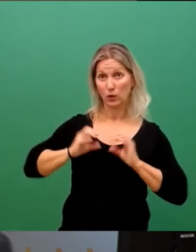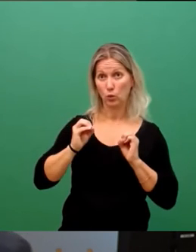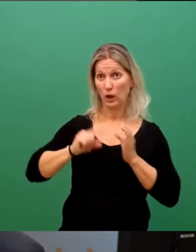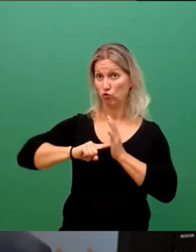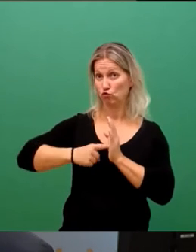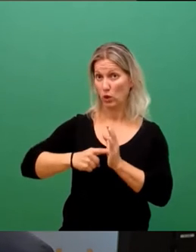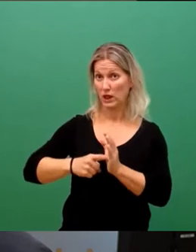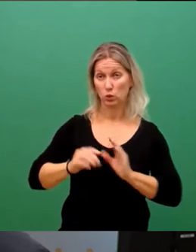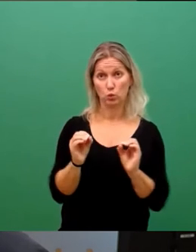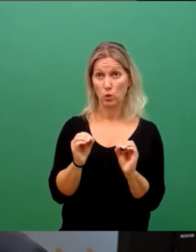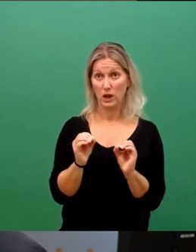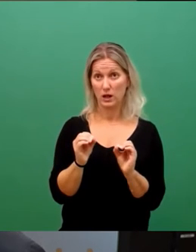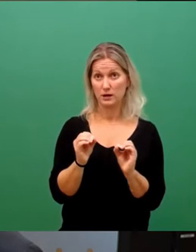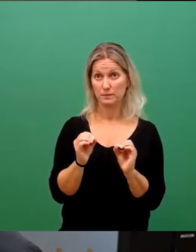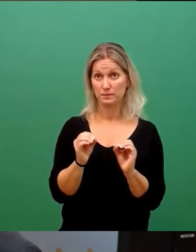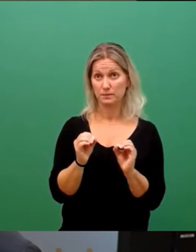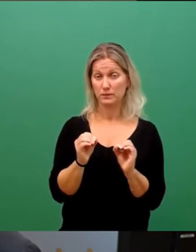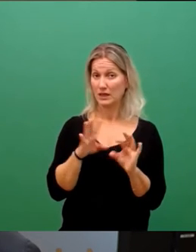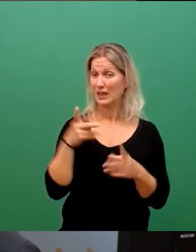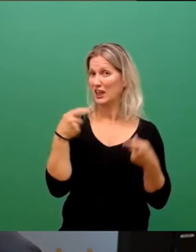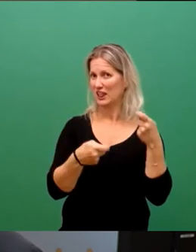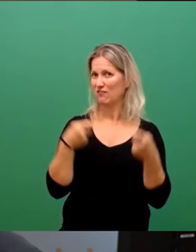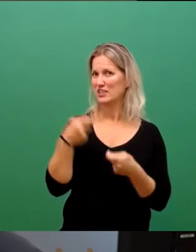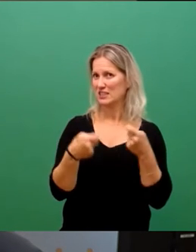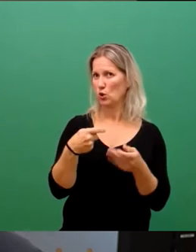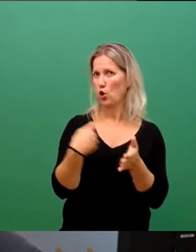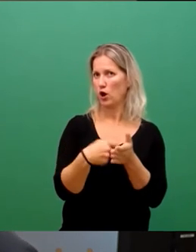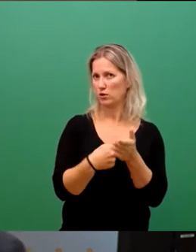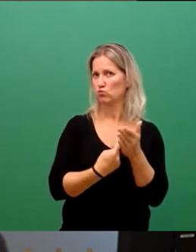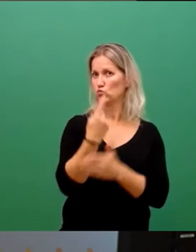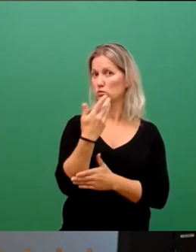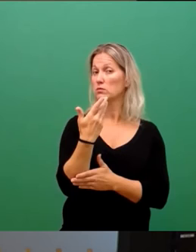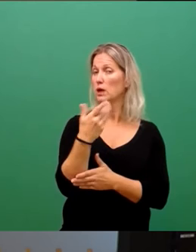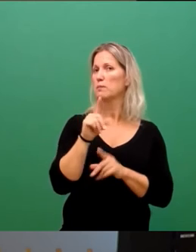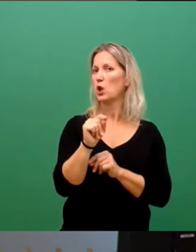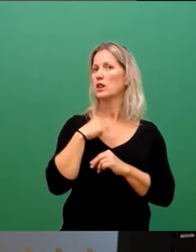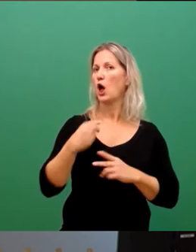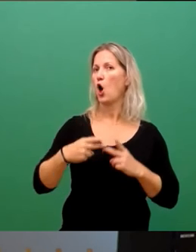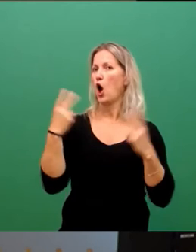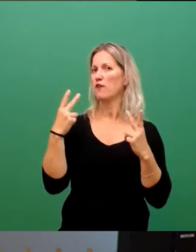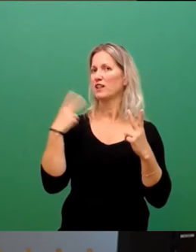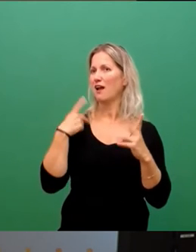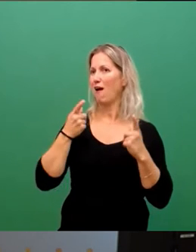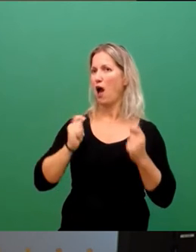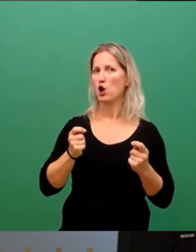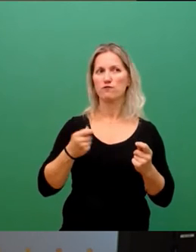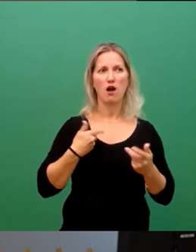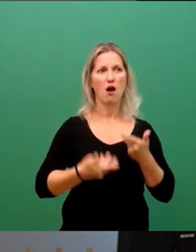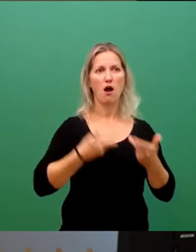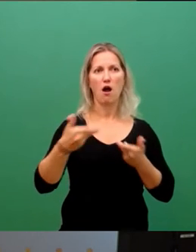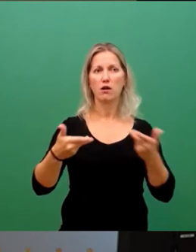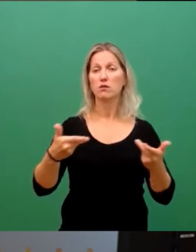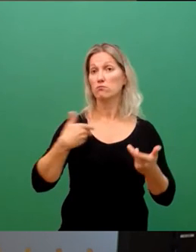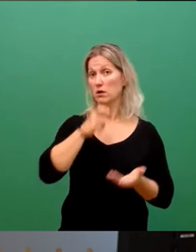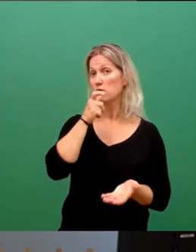Mit diesen Investitionssummen werden wir unserer Verantwortung als öffentlicher Auftraggeber gerecht. Und wir werden unseren Teil